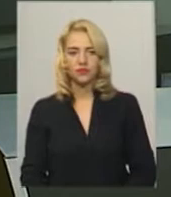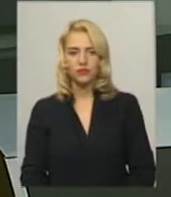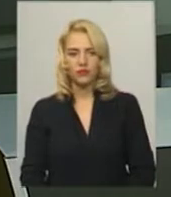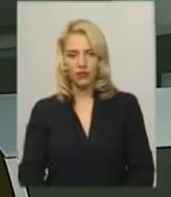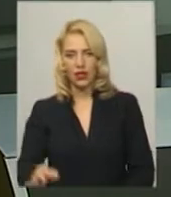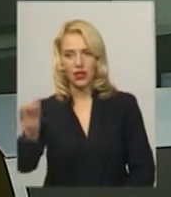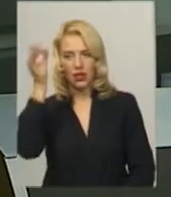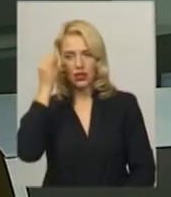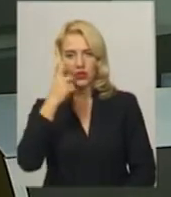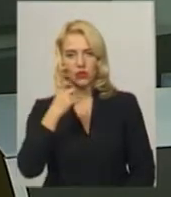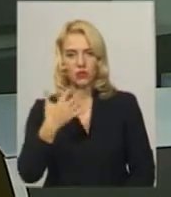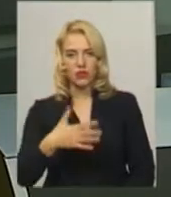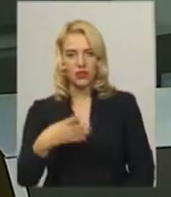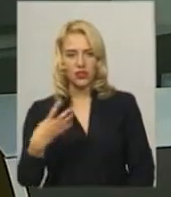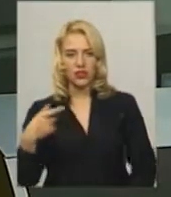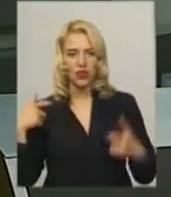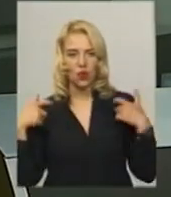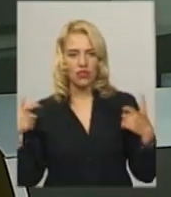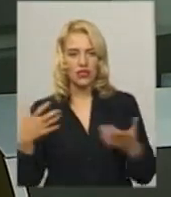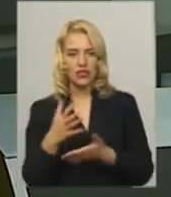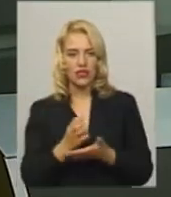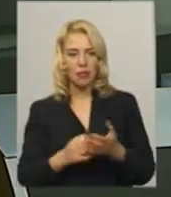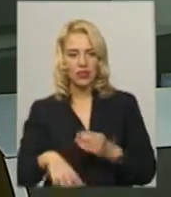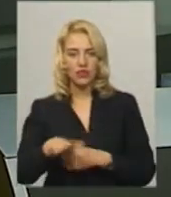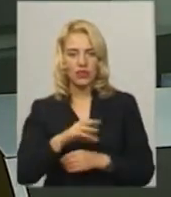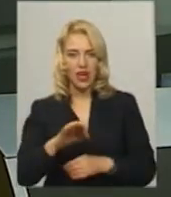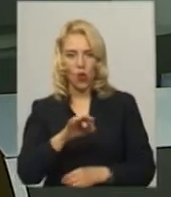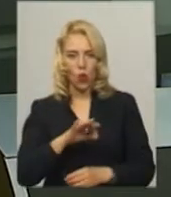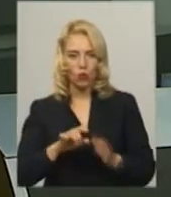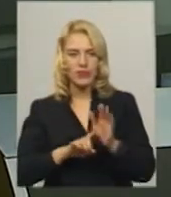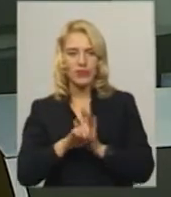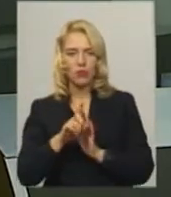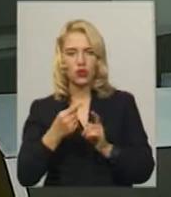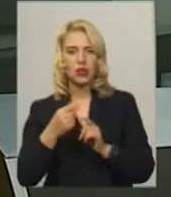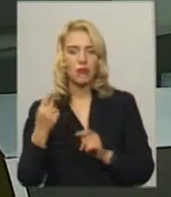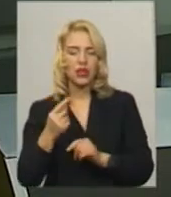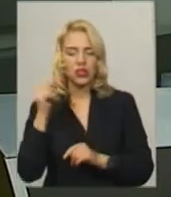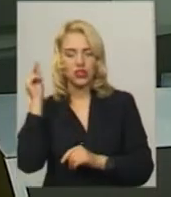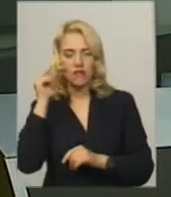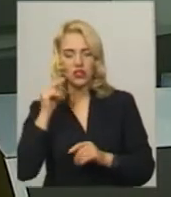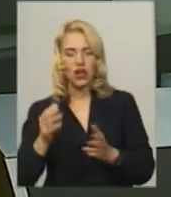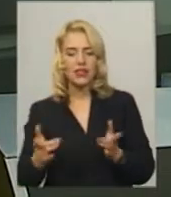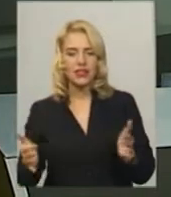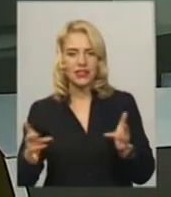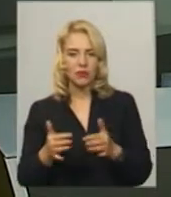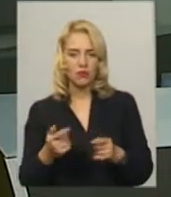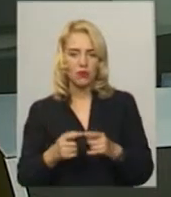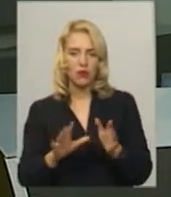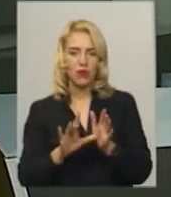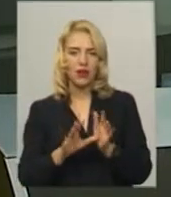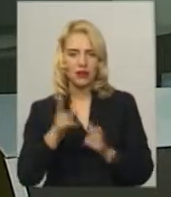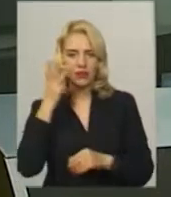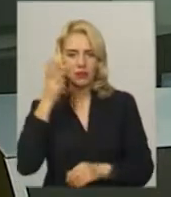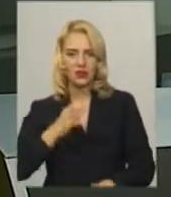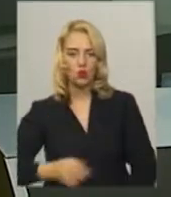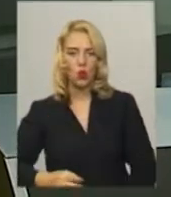Нагадаю, 154 офіцери запасу зі всієї області розпочали перші завчальні збори бригади територіальної оборони Хмельницької області.